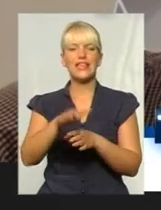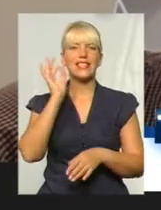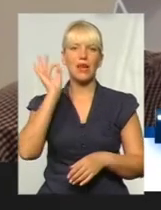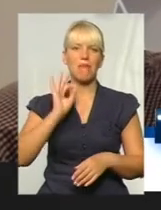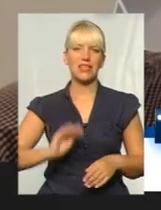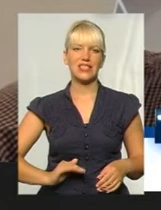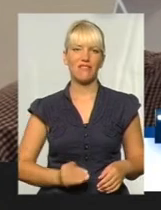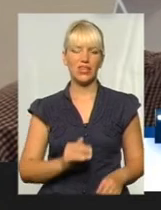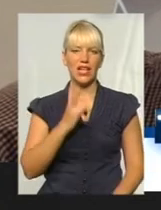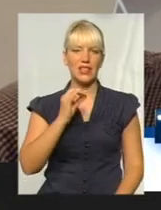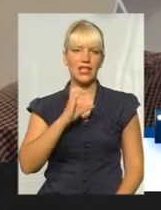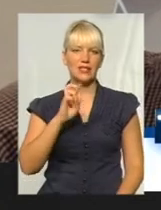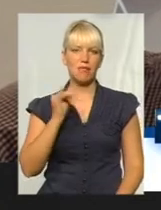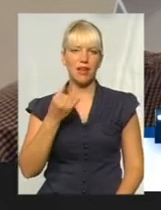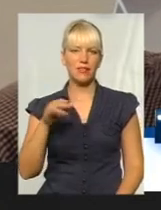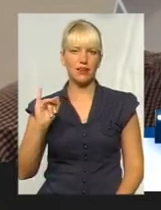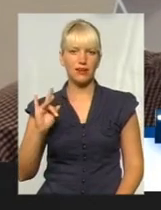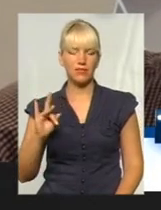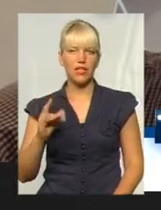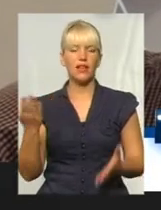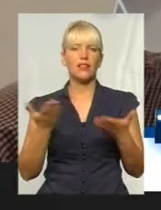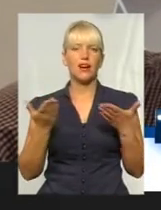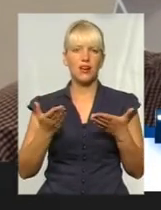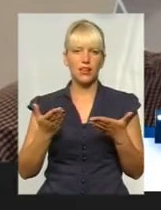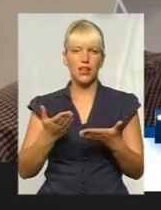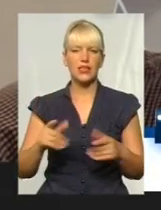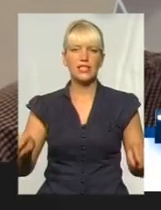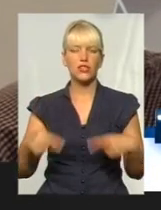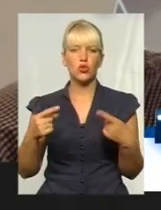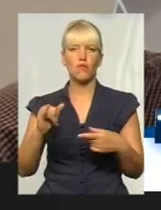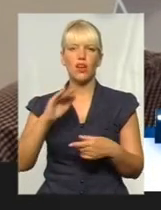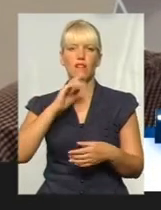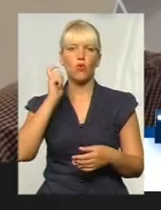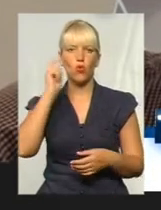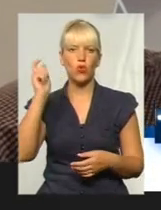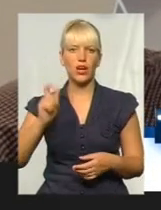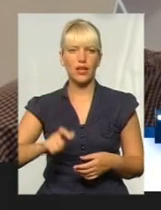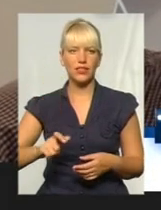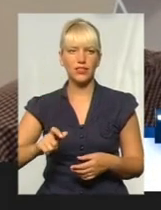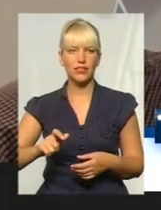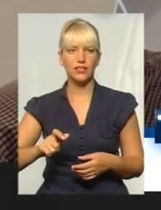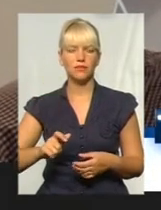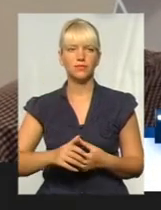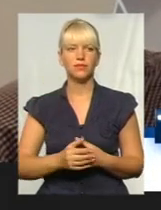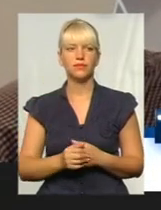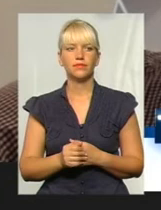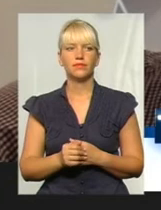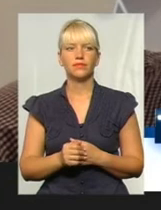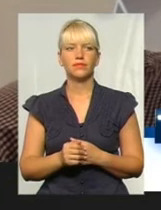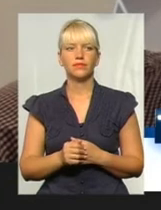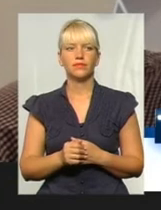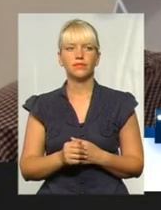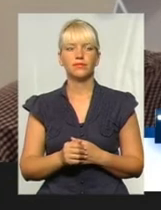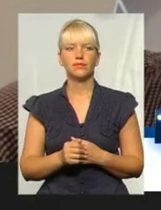фірма «Nesbeider», яка заснувала в Україні своєї країни. обі зараз